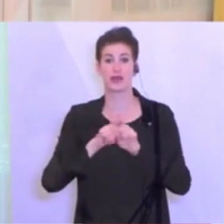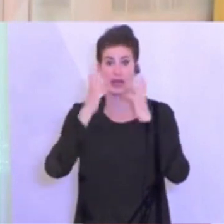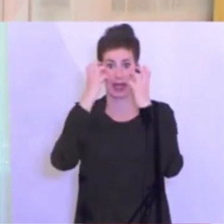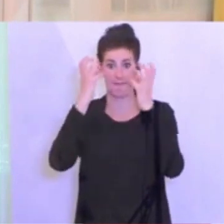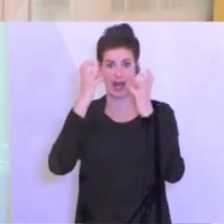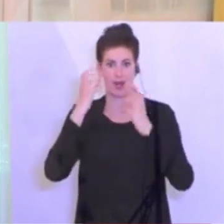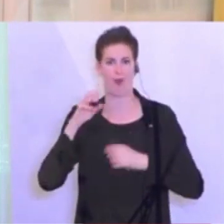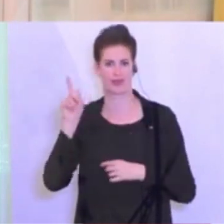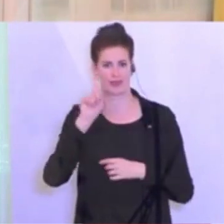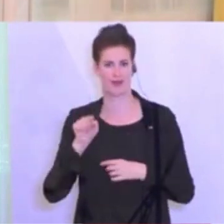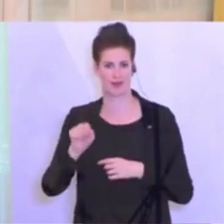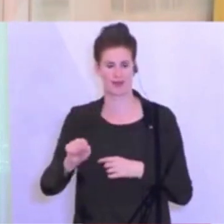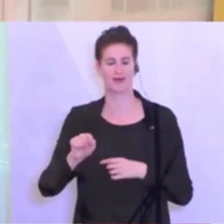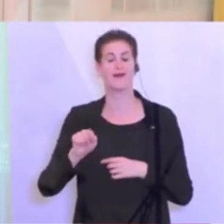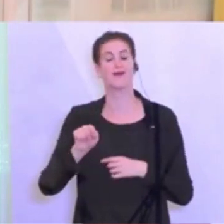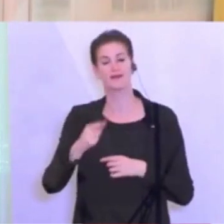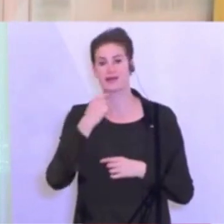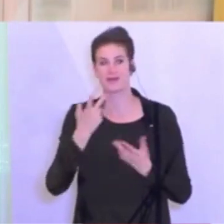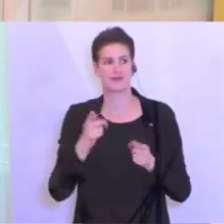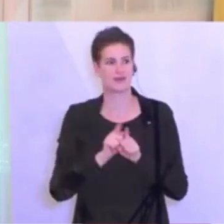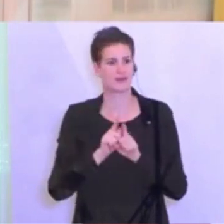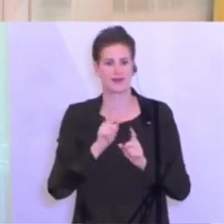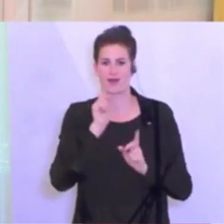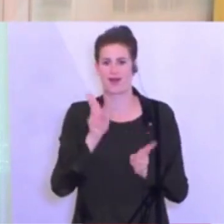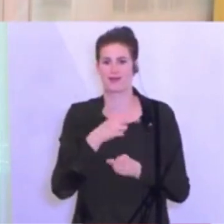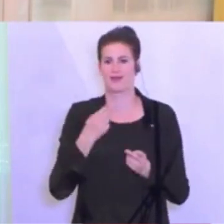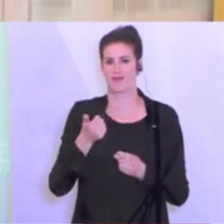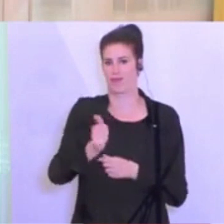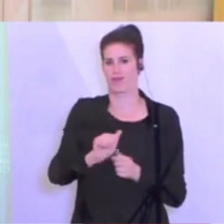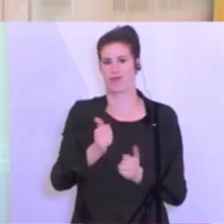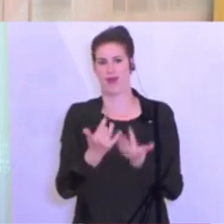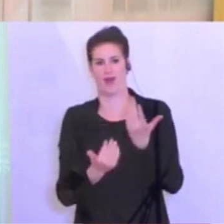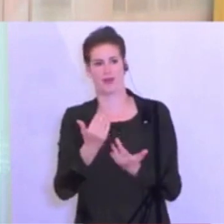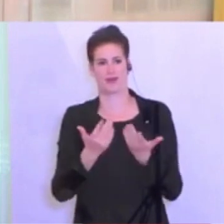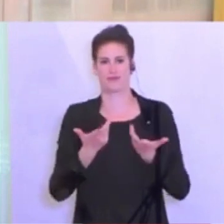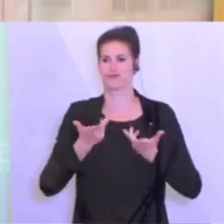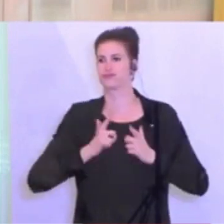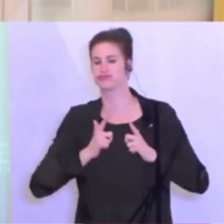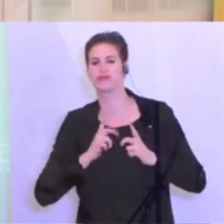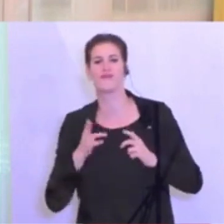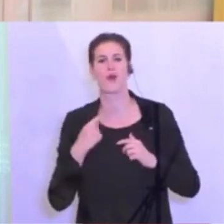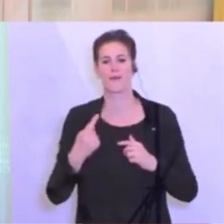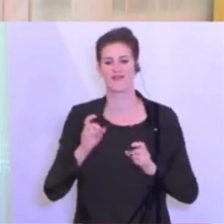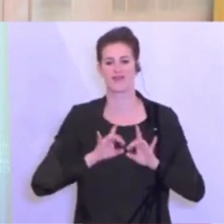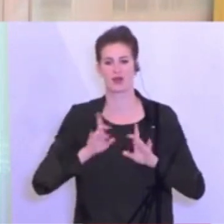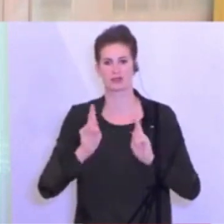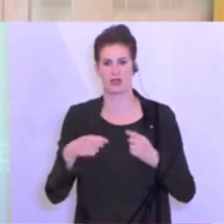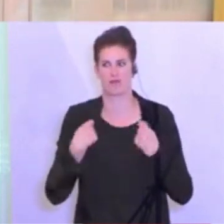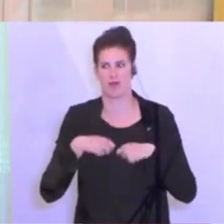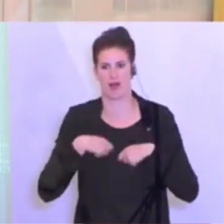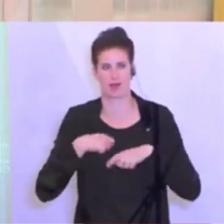berechenbar, das heißt, es kann immer wieder auch Überraschungen geben, weil er sich auch verkleiden kann, weil er sich versteckt, weil er eben als